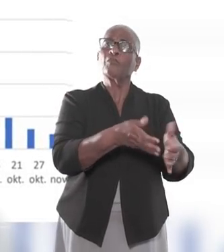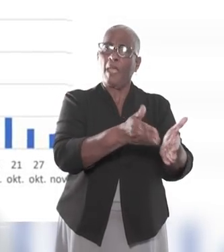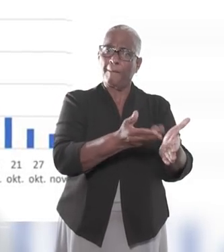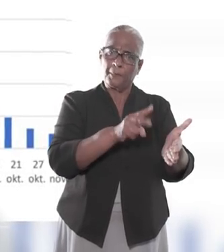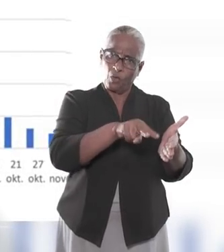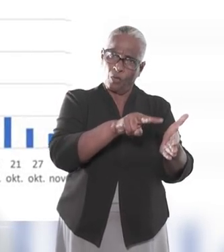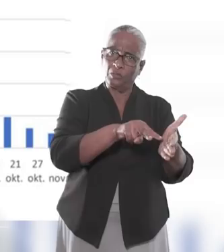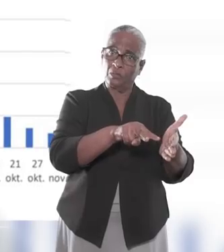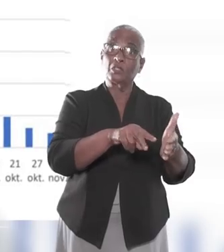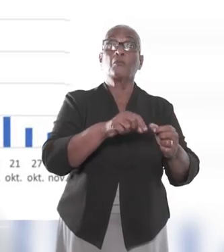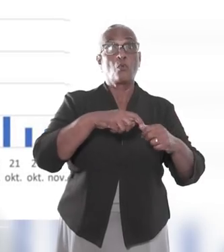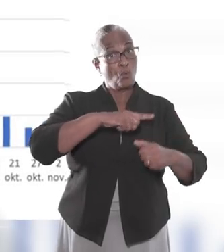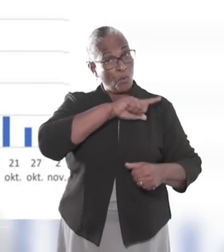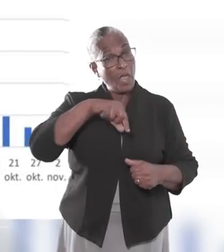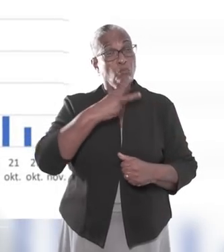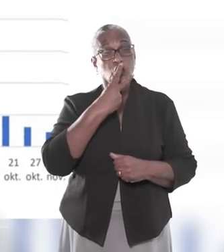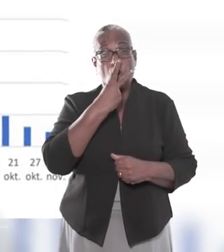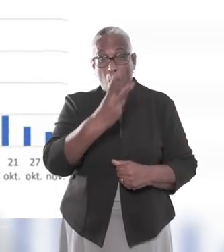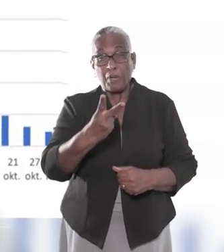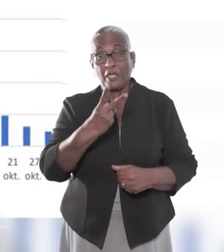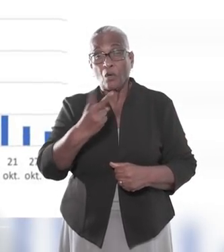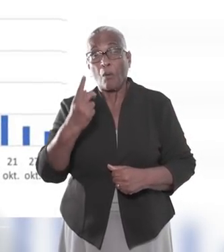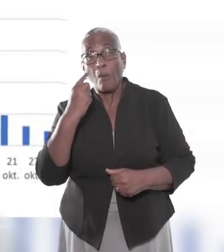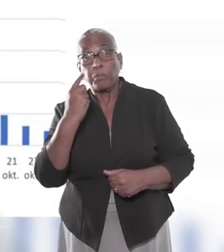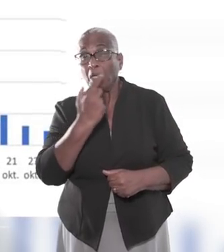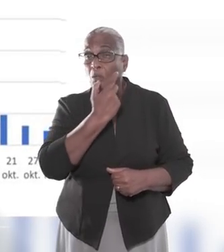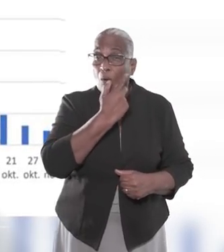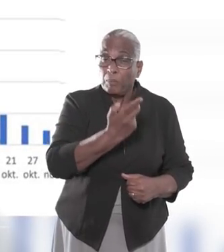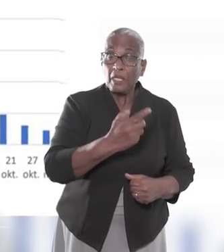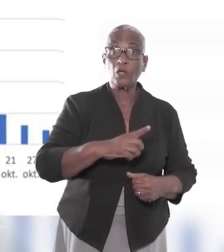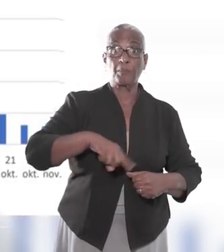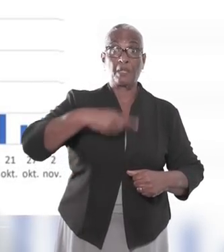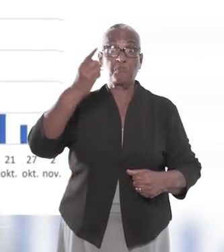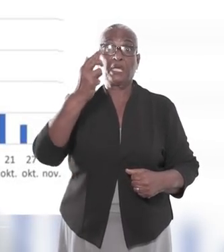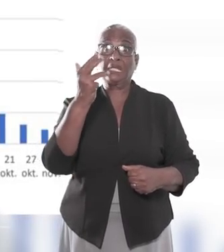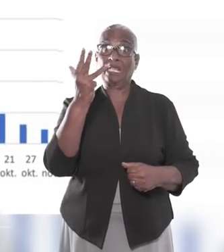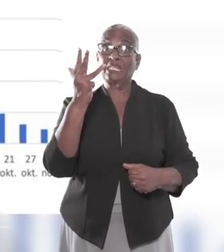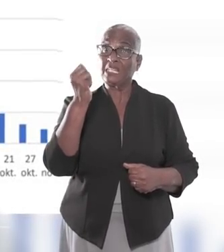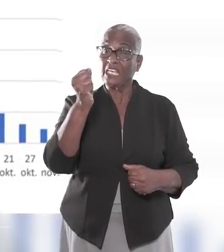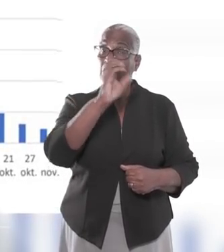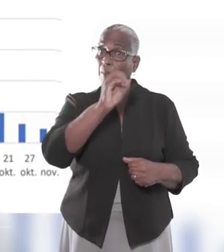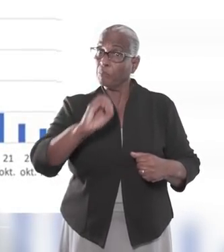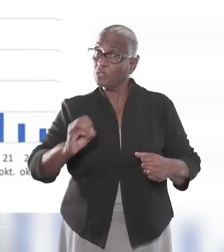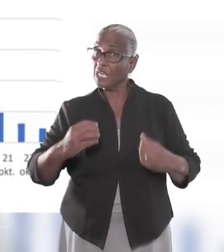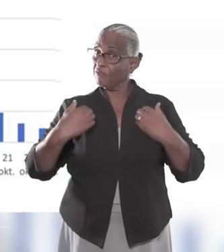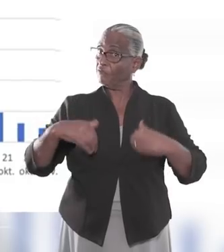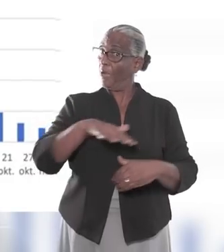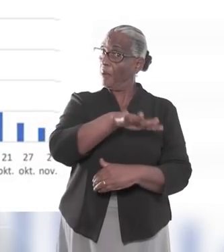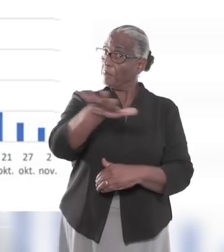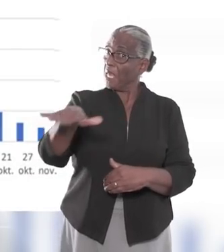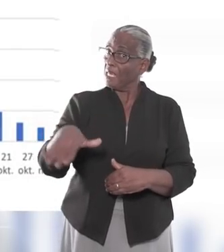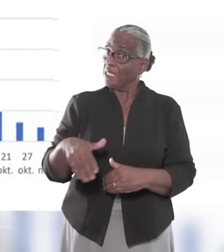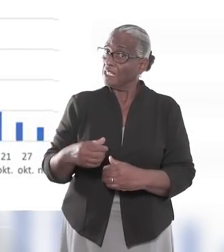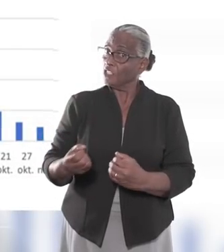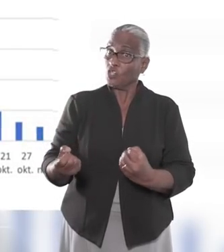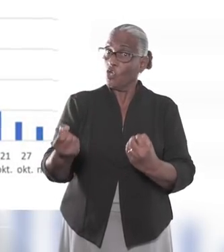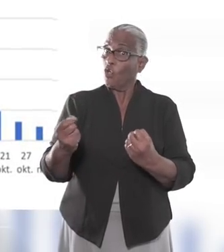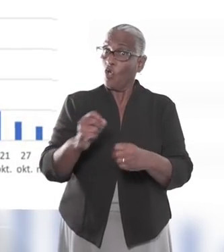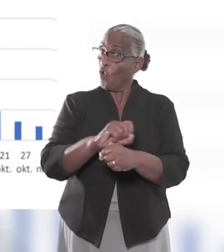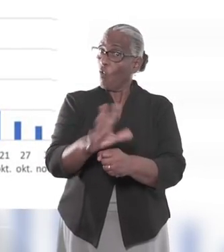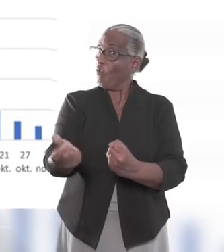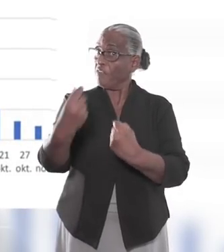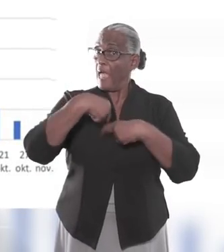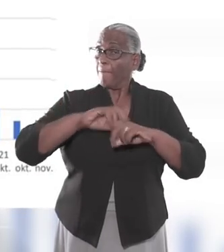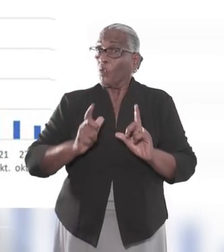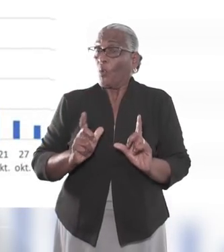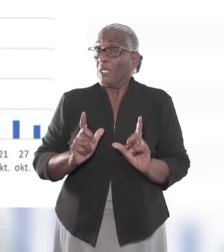BOG. Wij moeten dus alert blijven, aangezien meer dan 90% van onze bevolking nog geen immuniteit